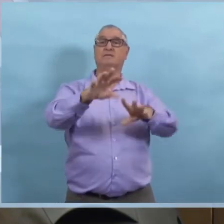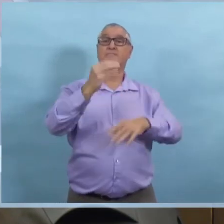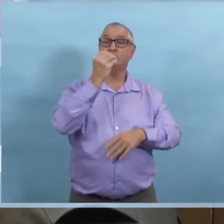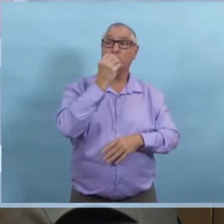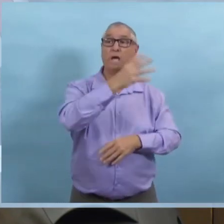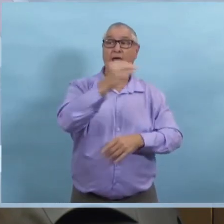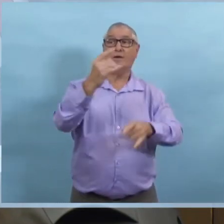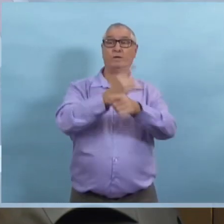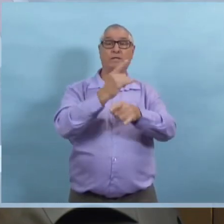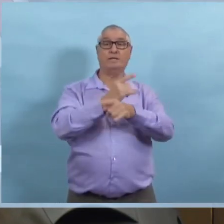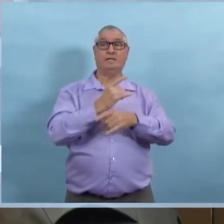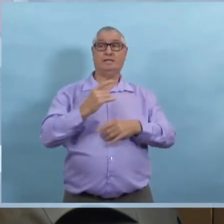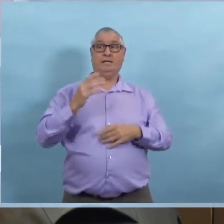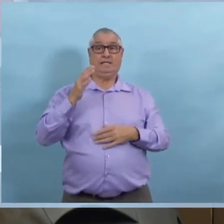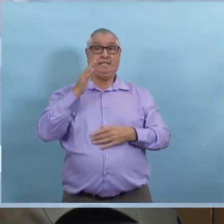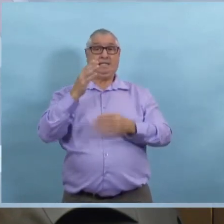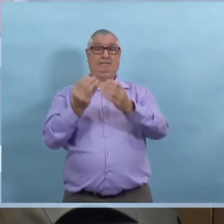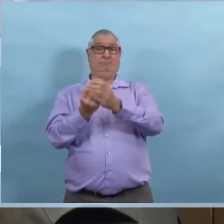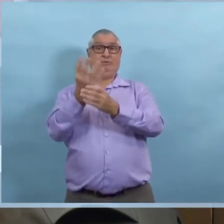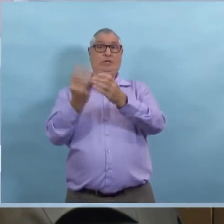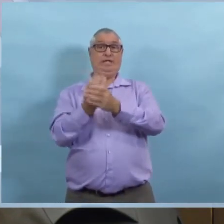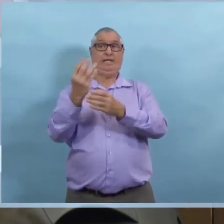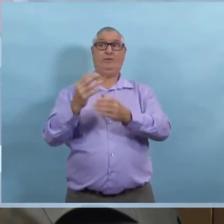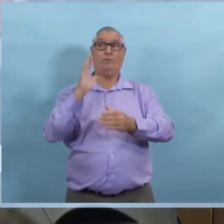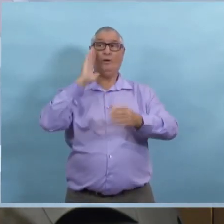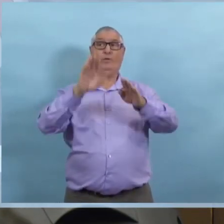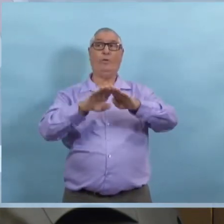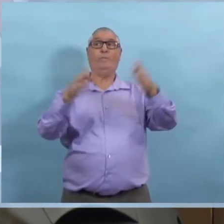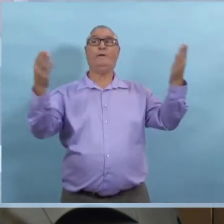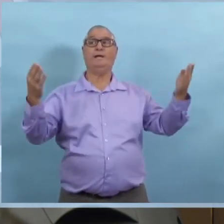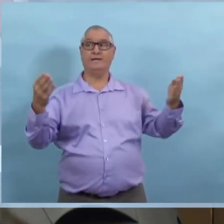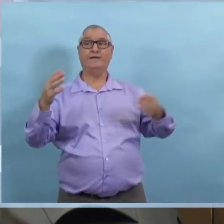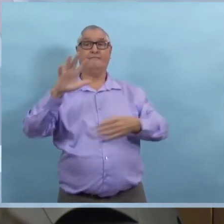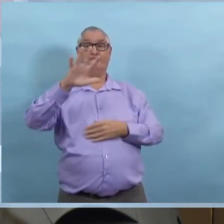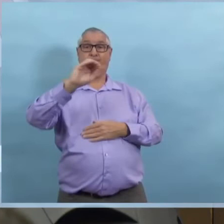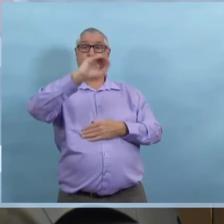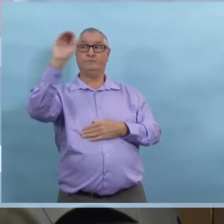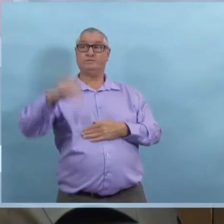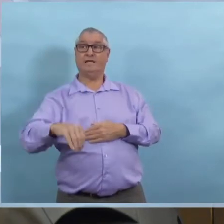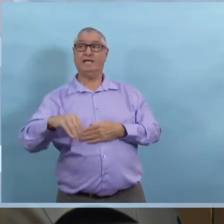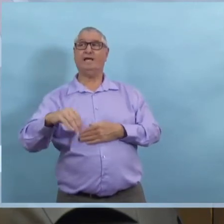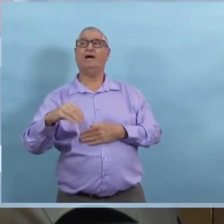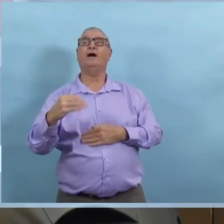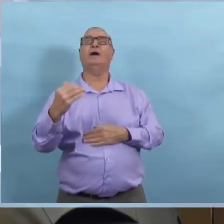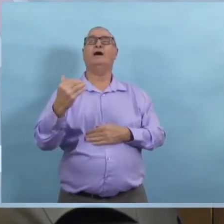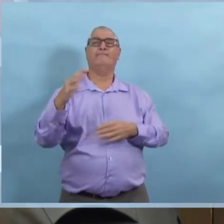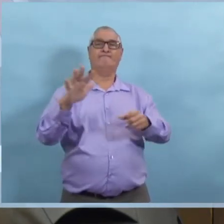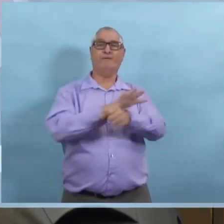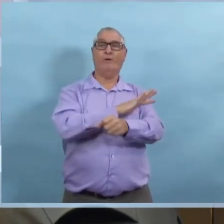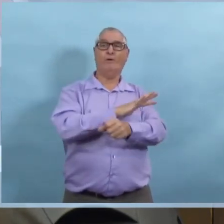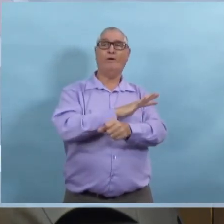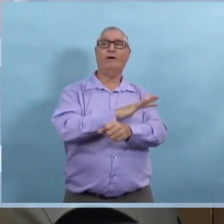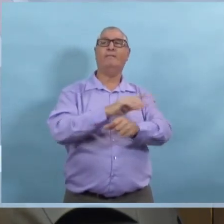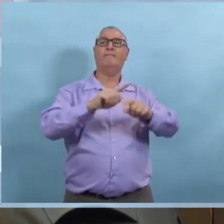ce que je sais, c'est que dans notre réouverture progressive au printemps,